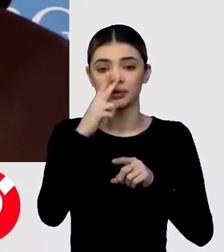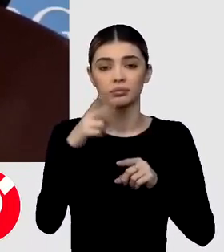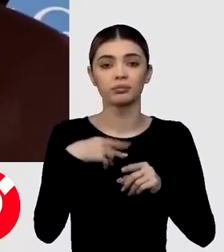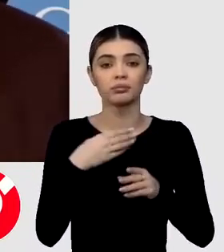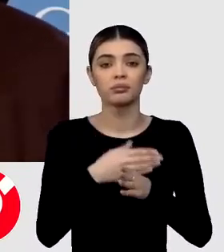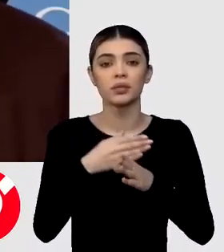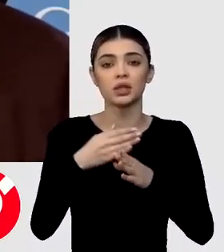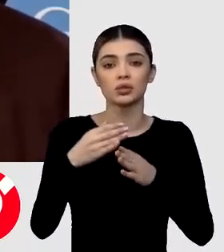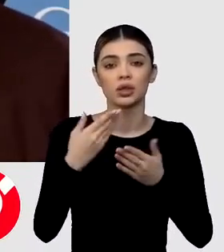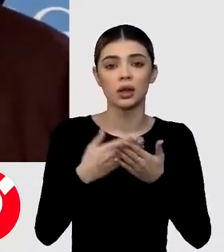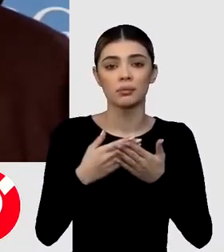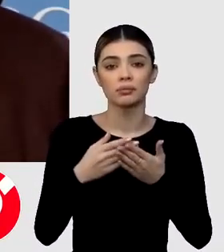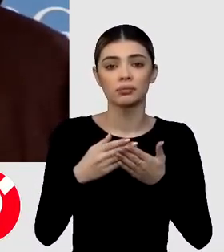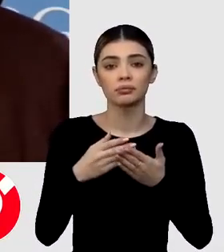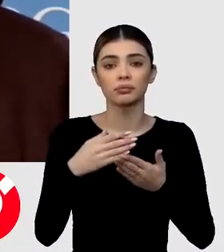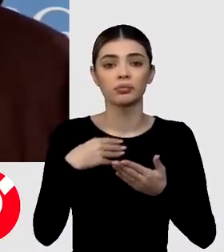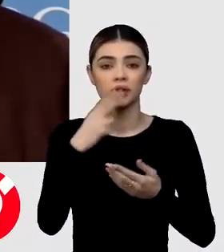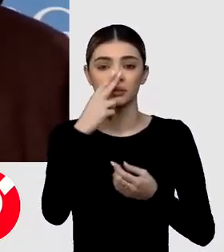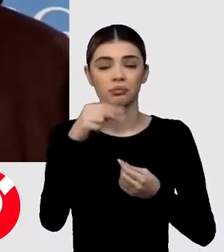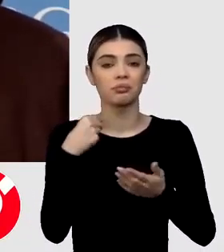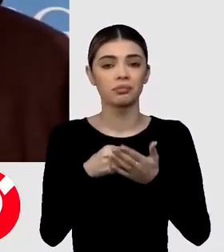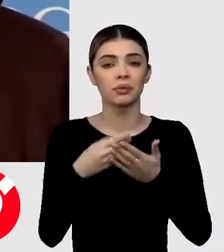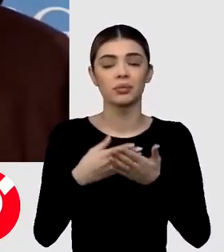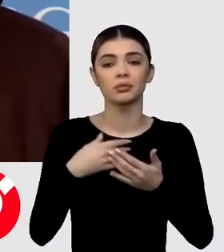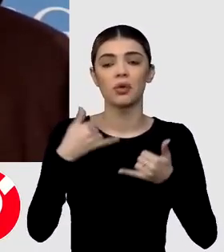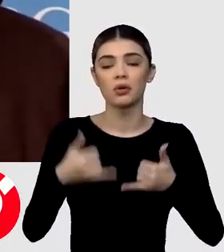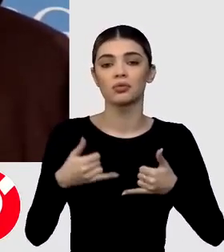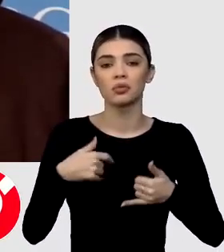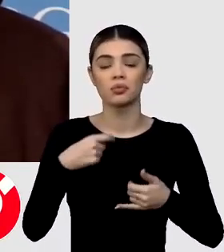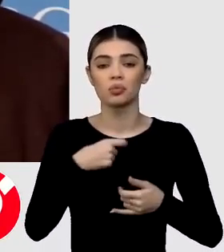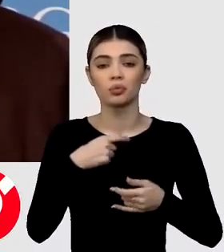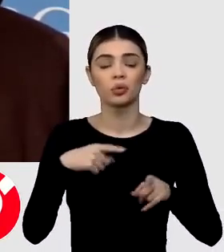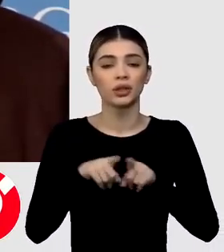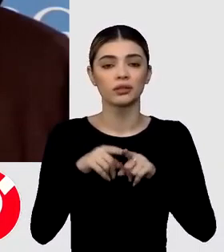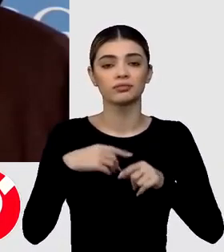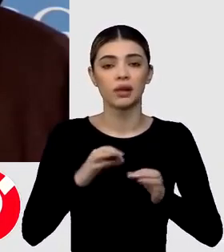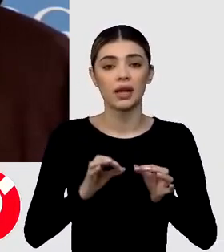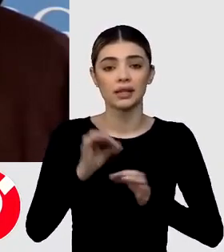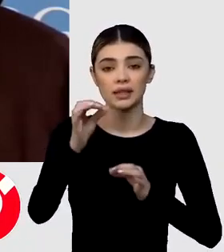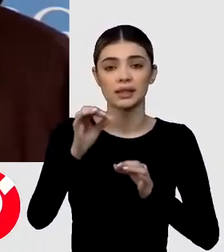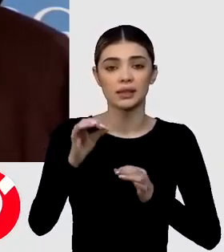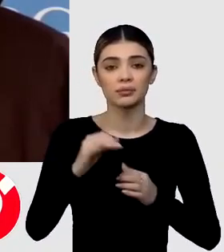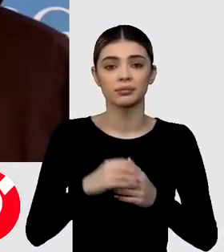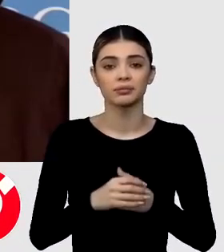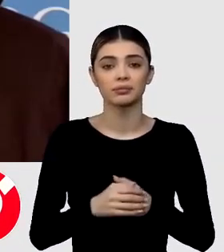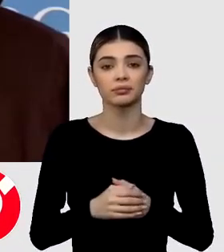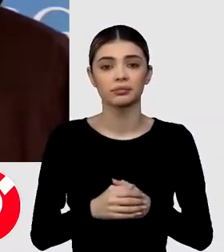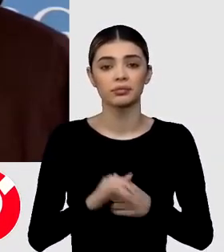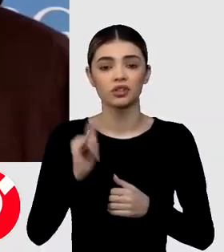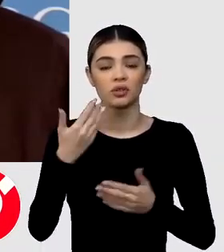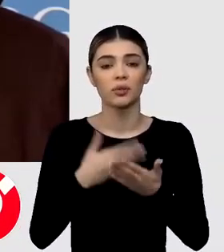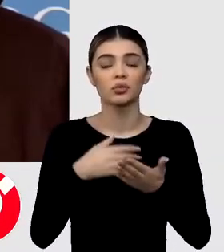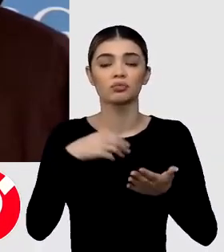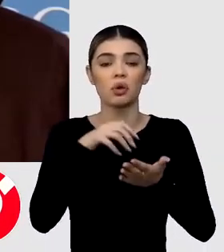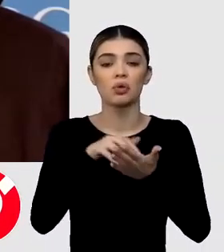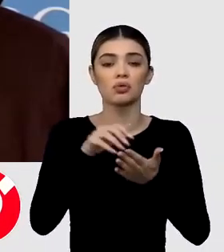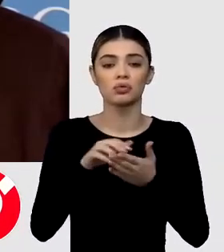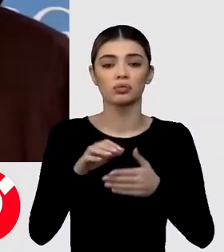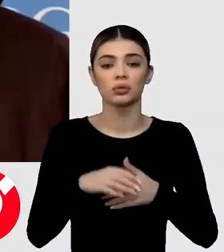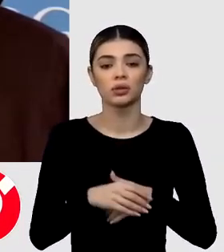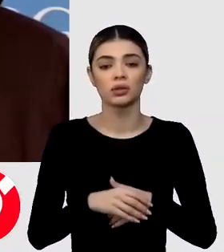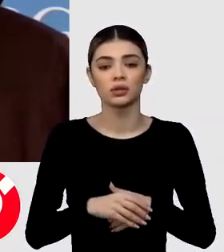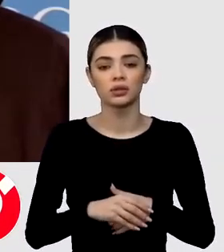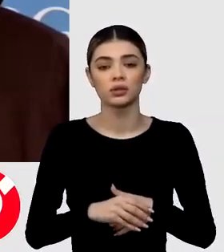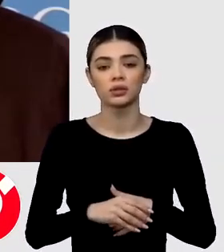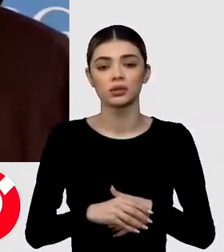și în ce măsură compensările de la acest moment, dacă mai pot fi extinse, de exemplu, și la consumatorii industriali?